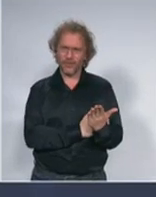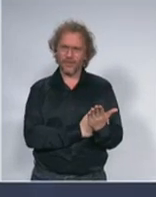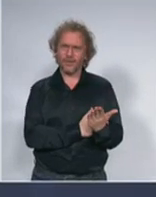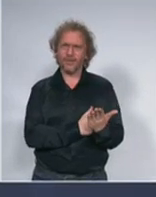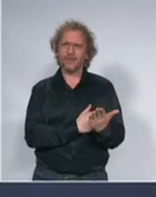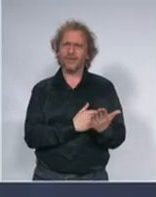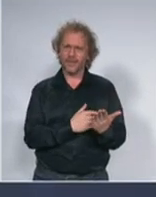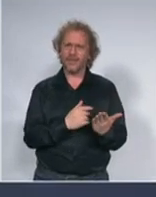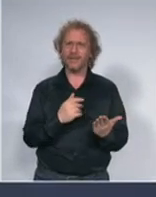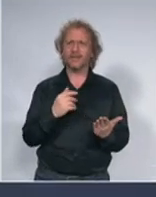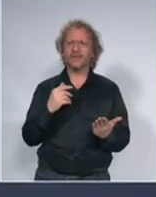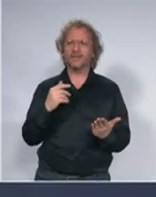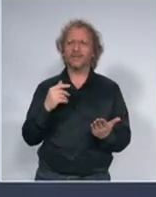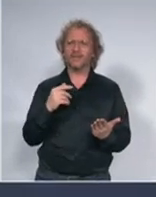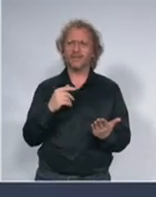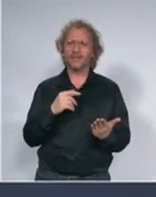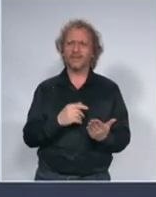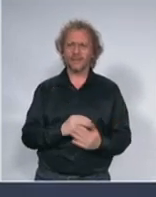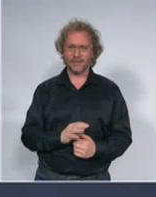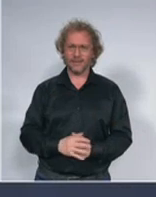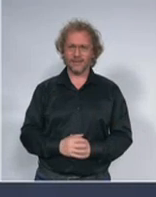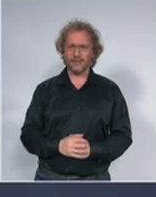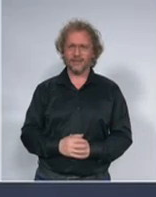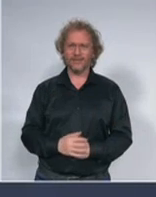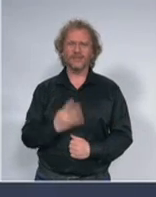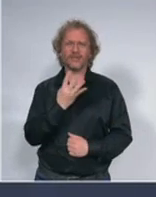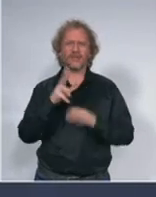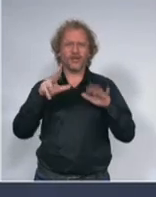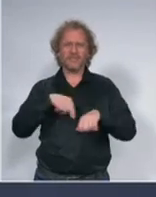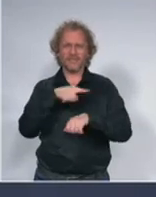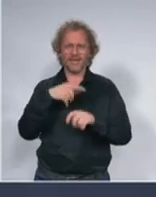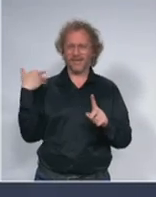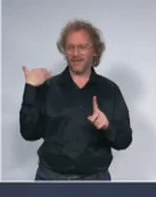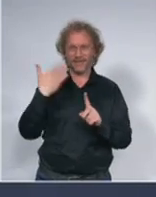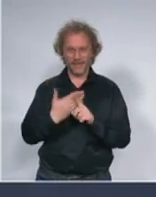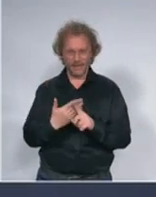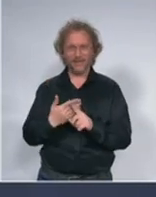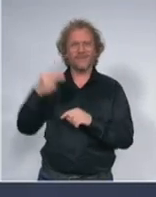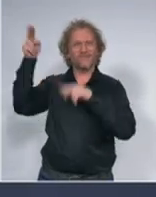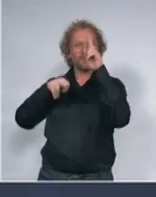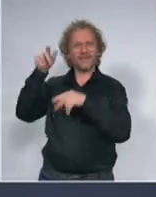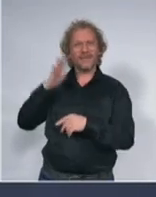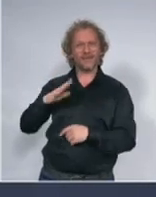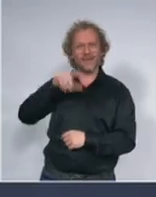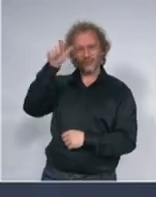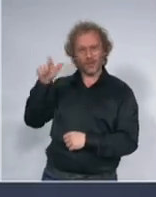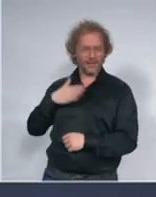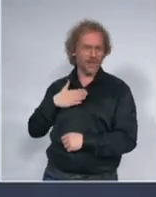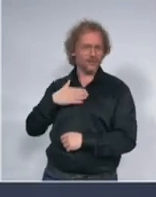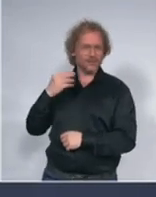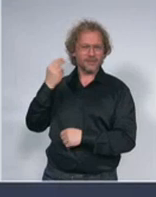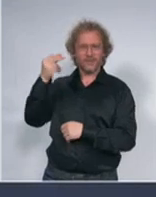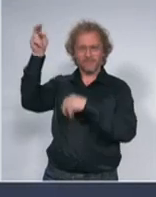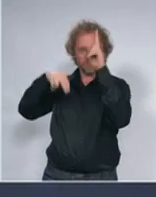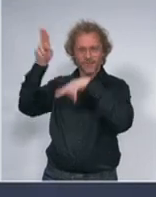vraćaju u poslednjih 48 sati i naši građani iz inostranstva kojima